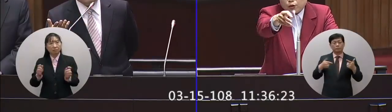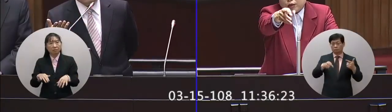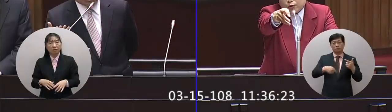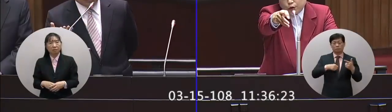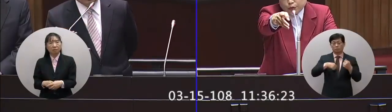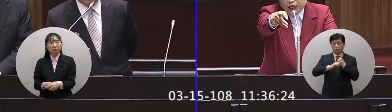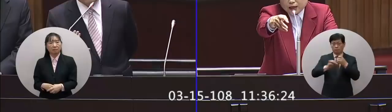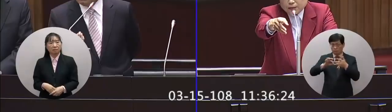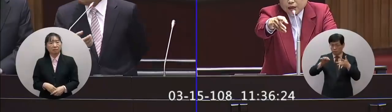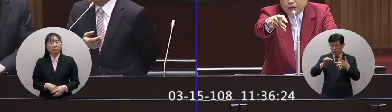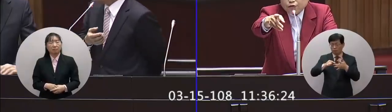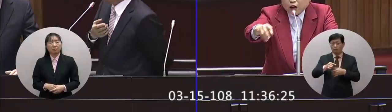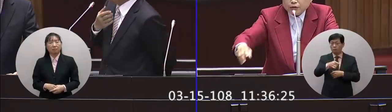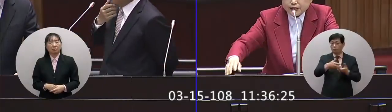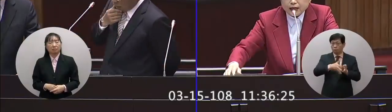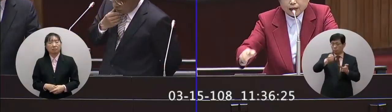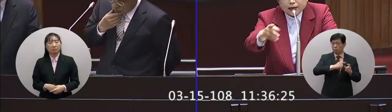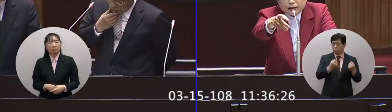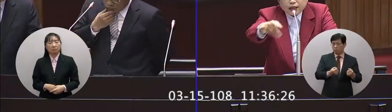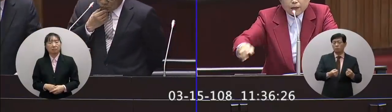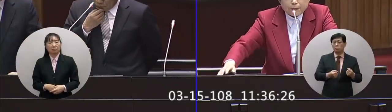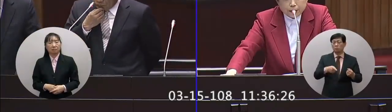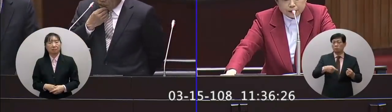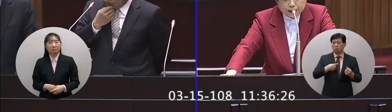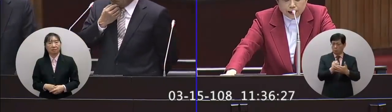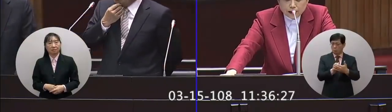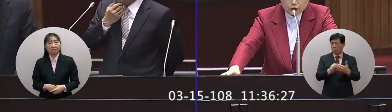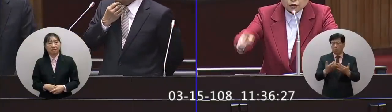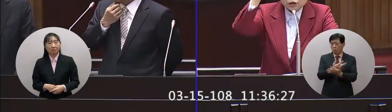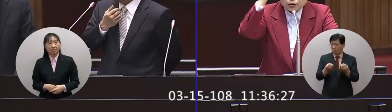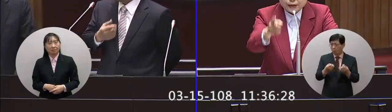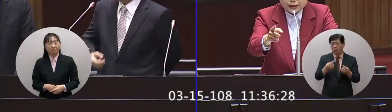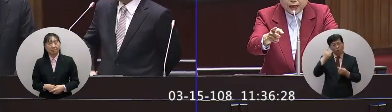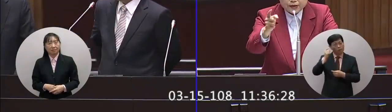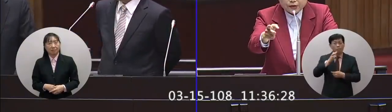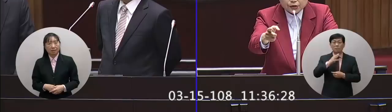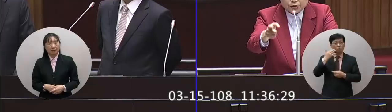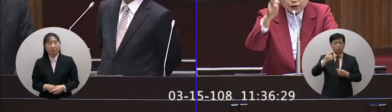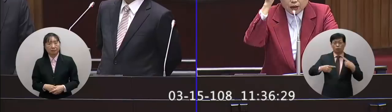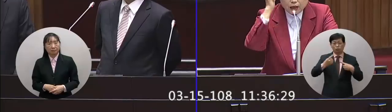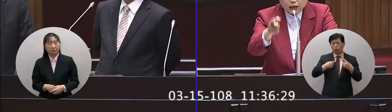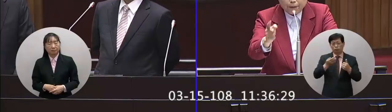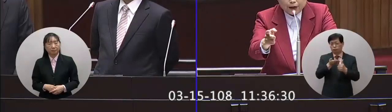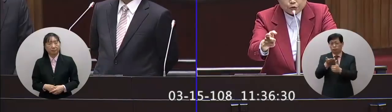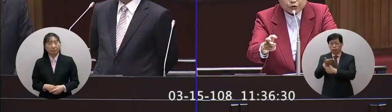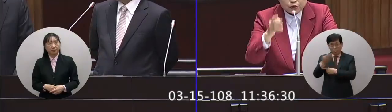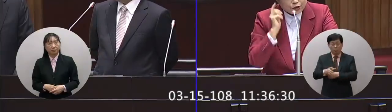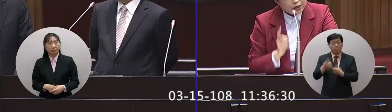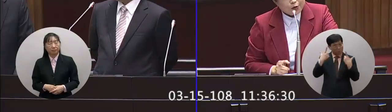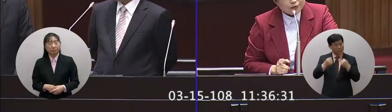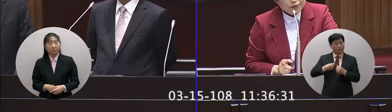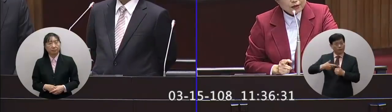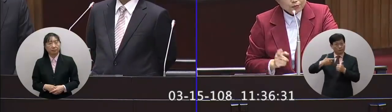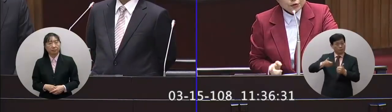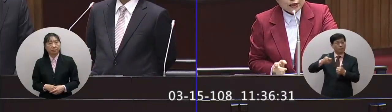沒有這條條文院長李部長你們法務部在場嗎這條被保留協商就是隨機殺人致死應該判處